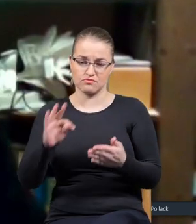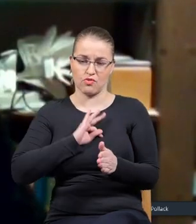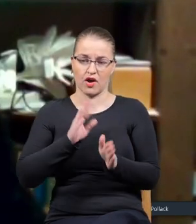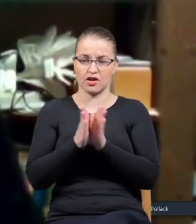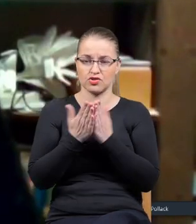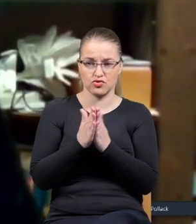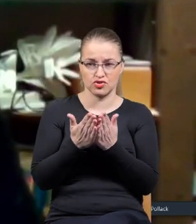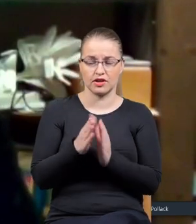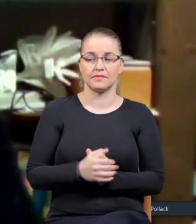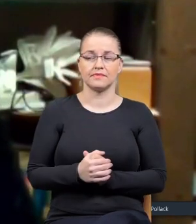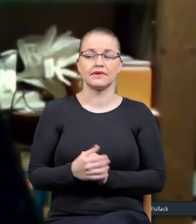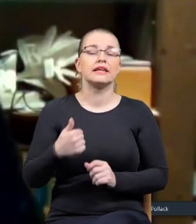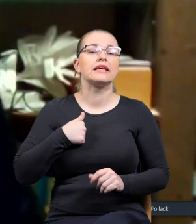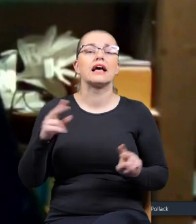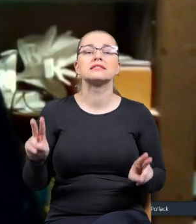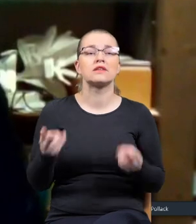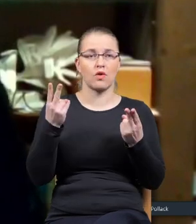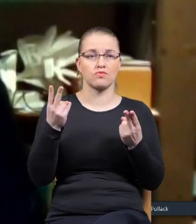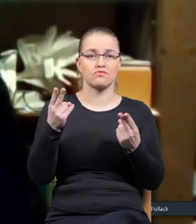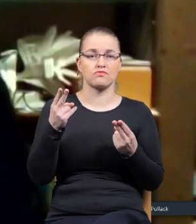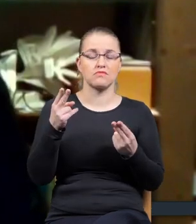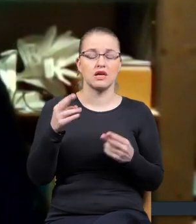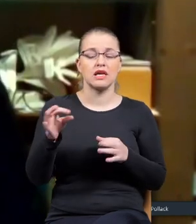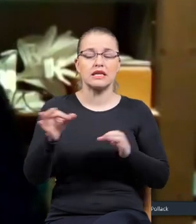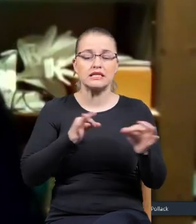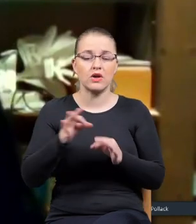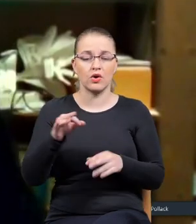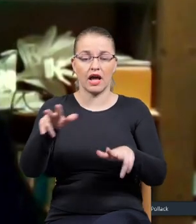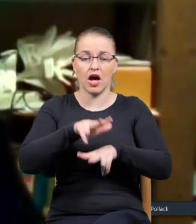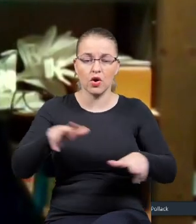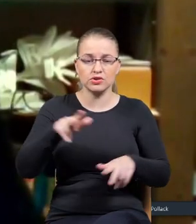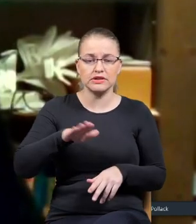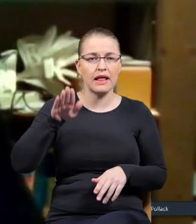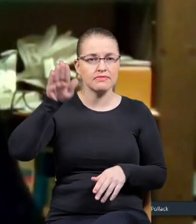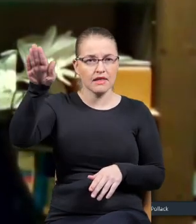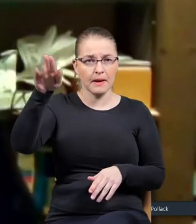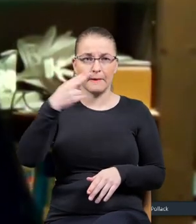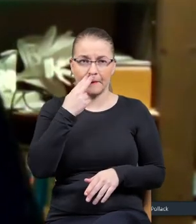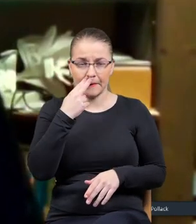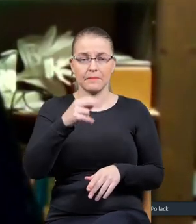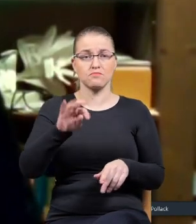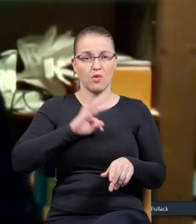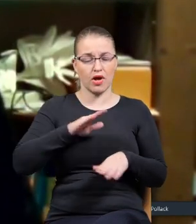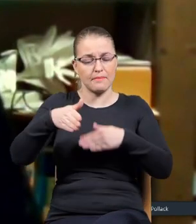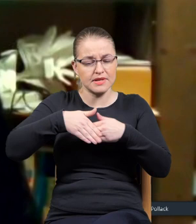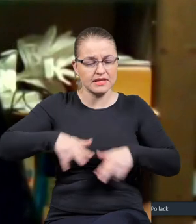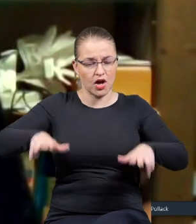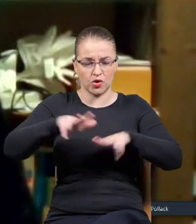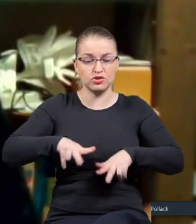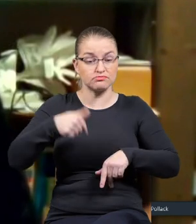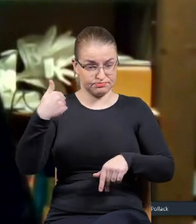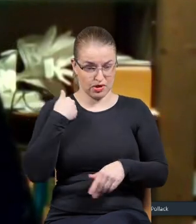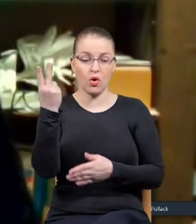narzystowskich i moja bliższa rodzina, o ile jeszcze istnieje, oni to